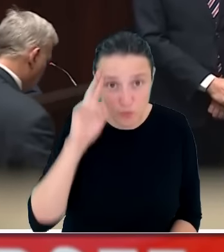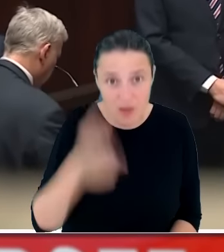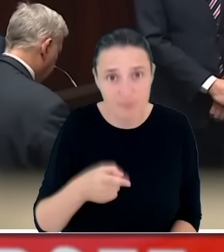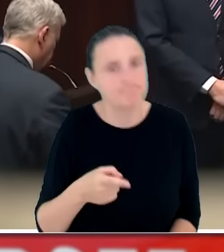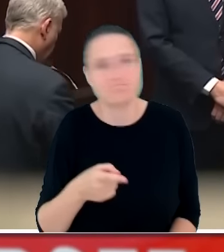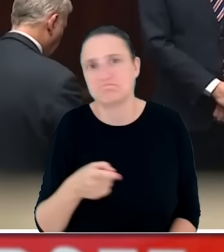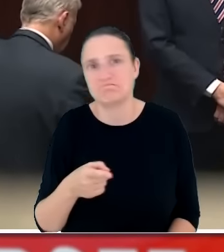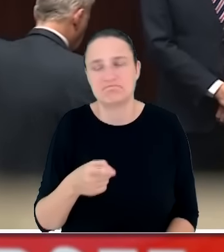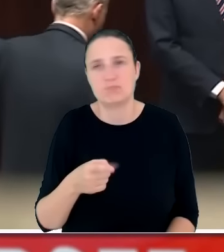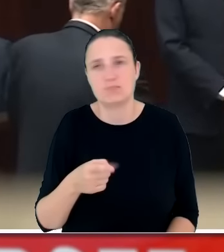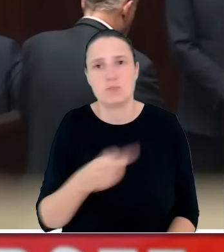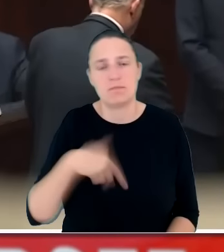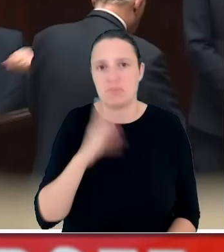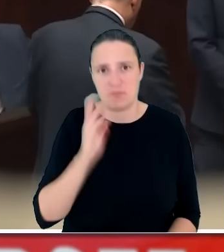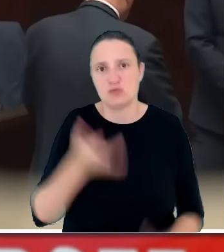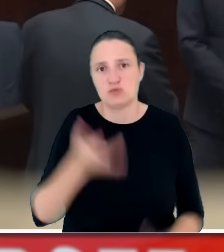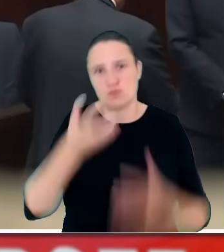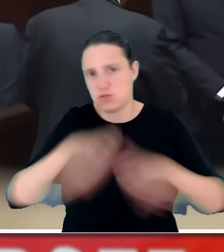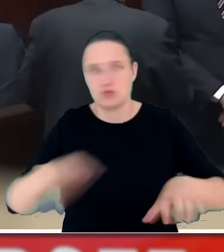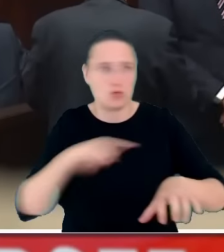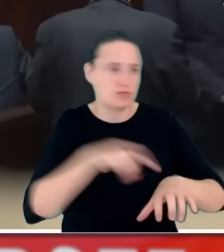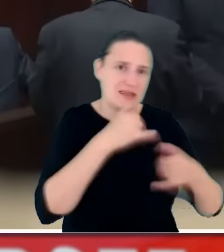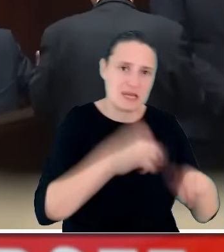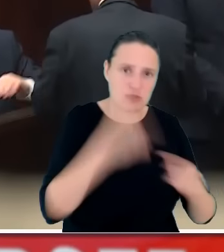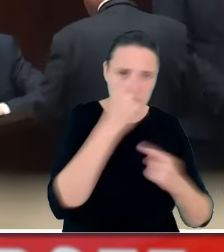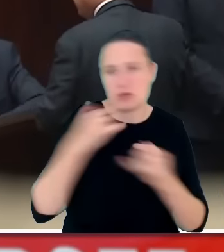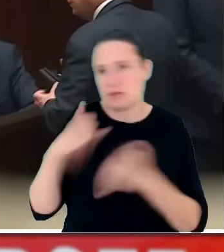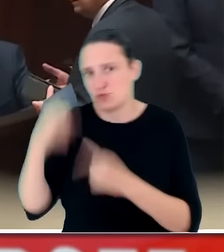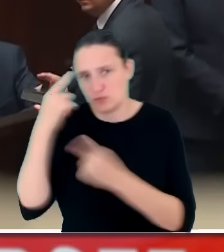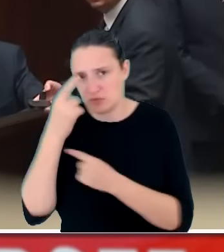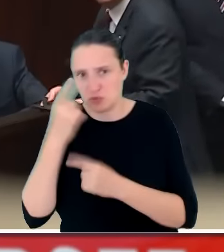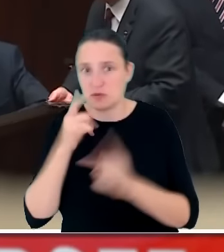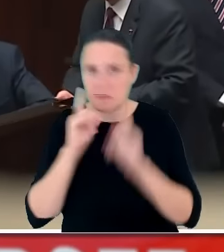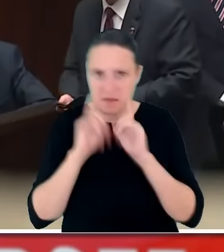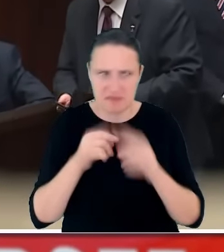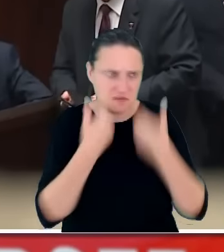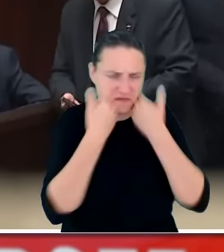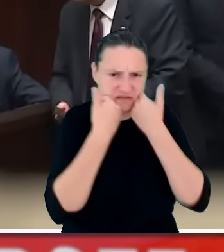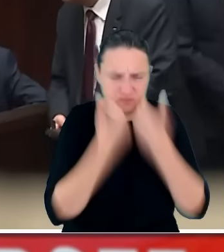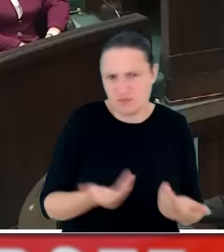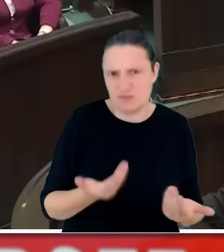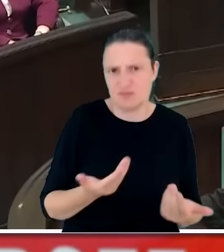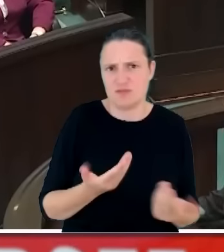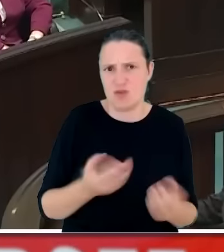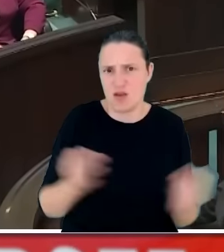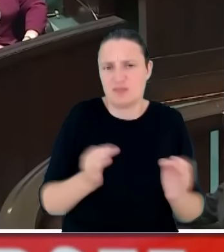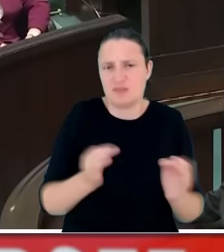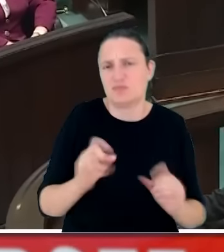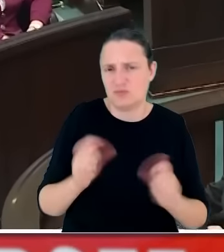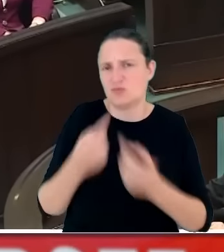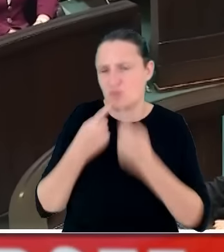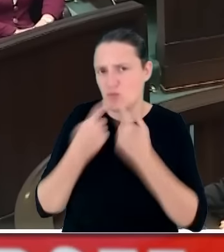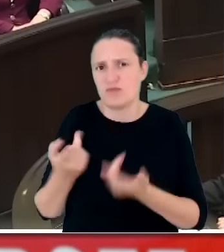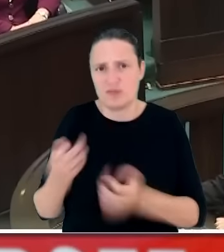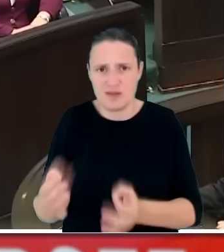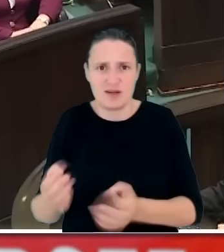wiedzę na ten temat i przyjmować będziemy różną teorię, bo to jest po prostu haniebne, co mówią, w jaki sposób wypowiadają